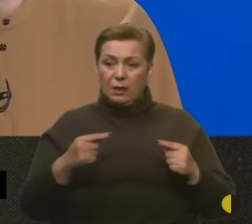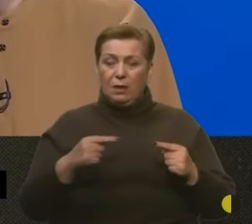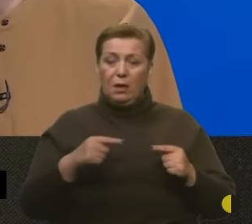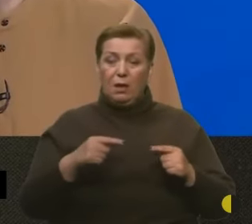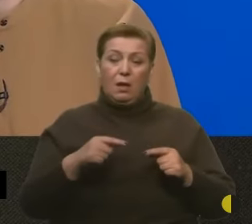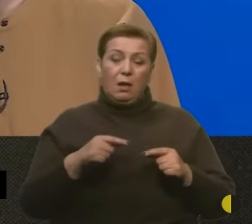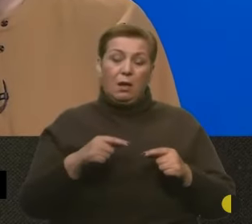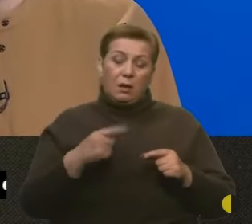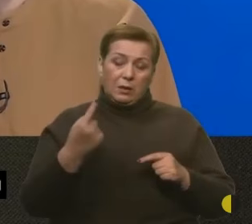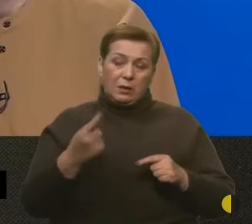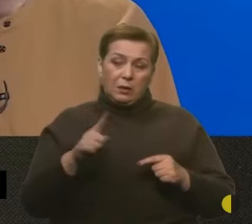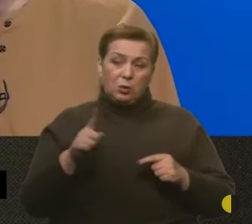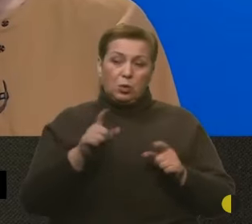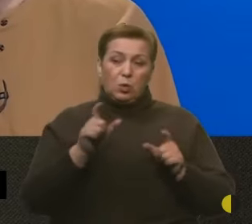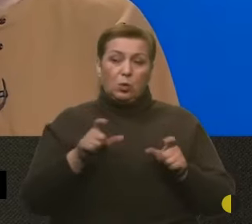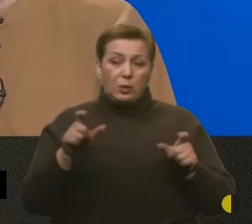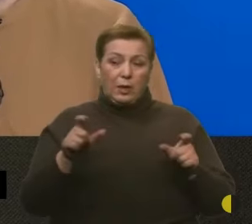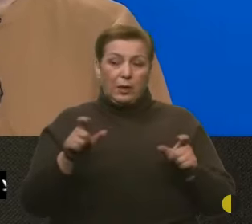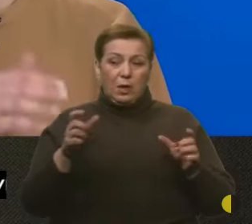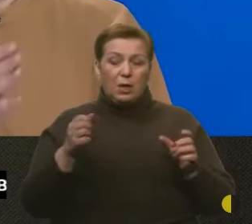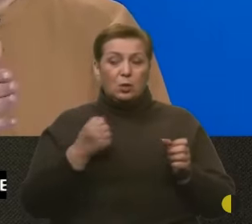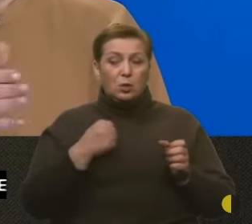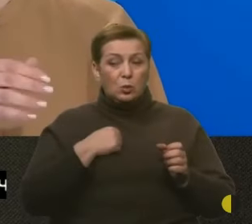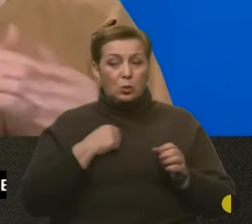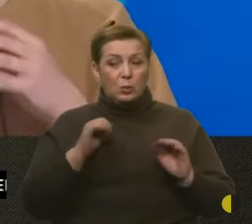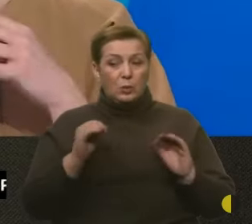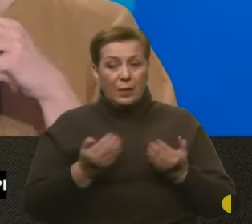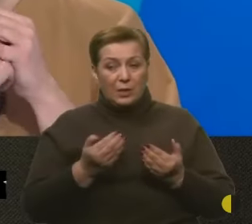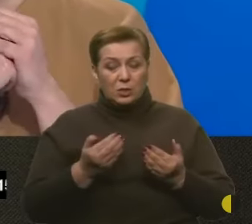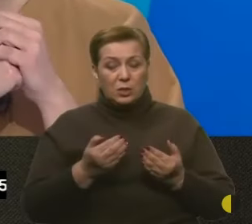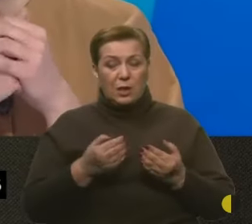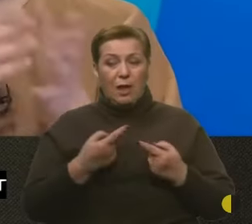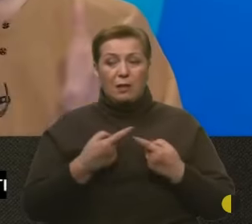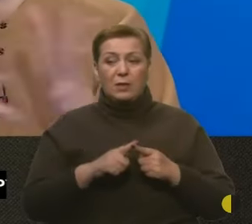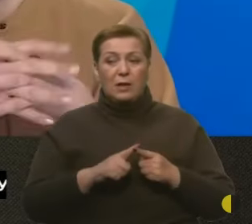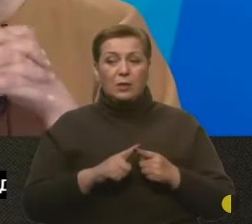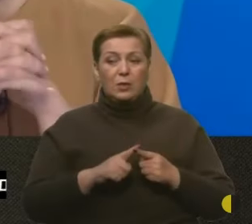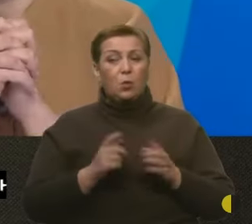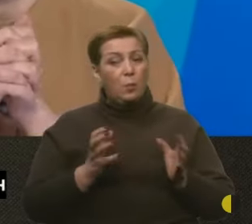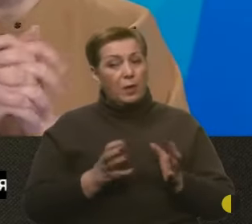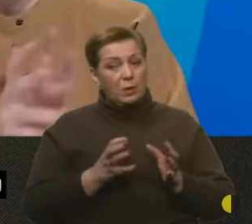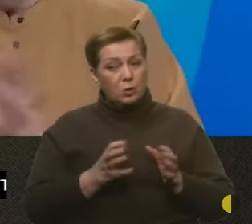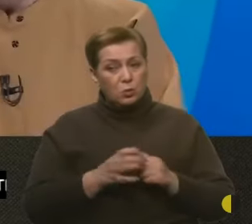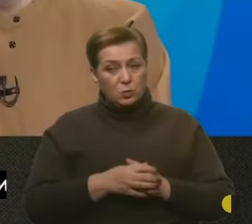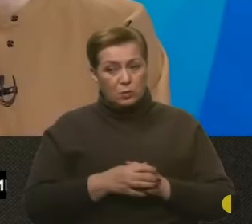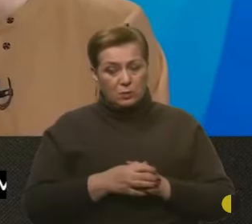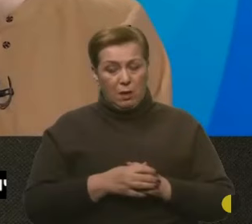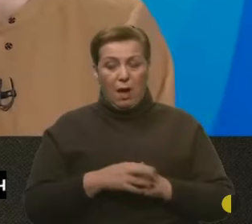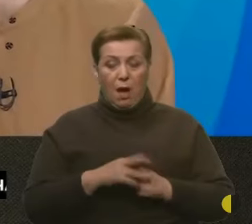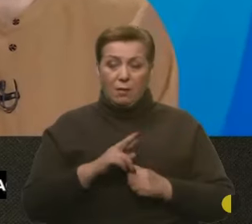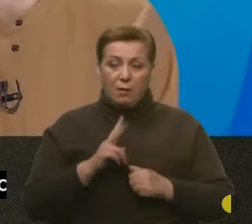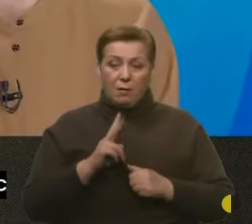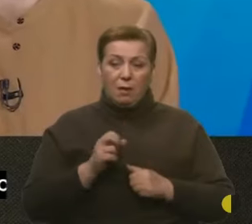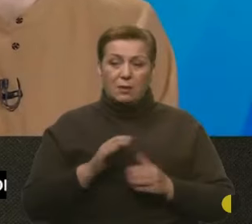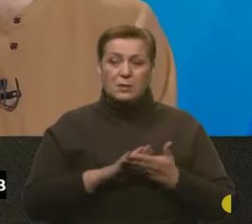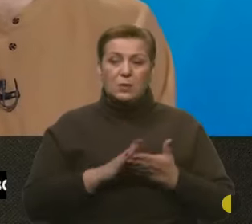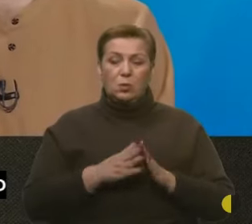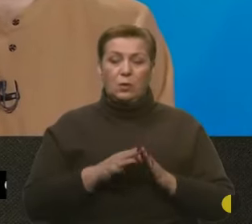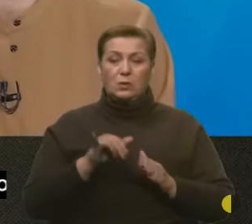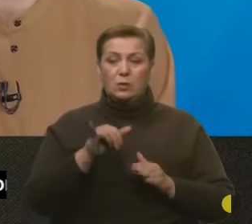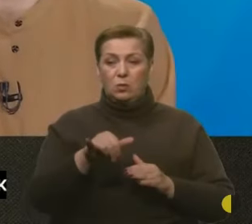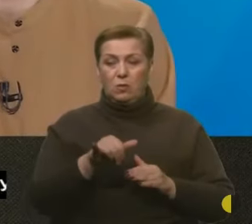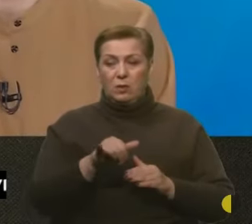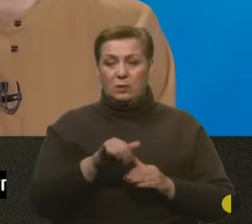шкодують менше, а техніку бережуть. Яка ситуація на Запорізькому напрямку, там, де служите ви і ваші побратими, посестри?